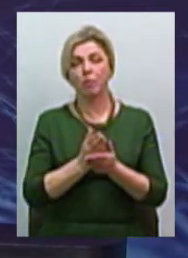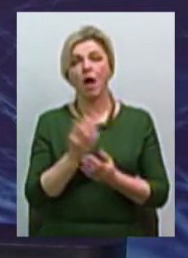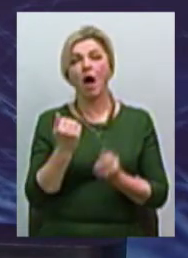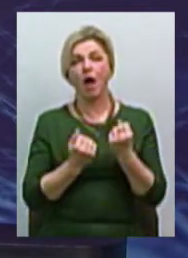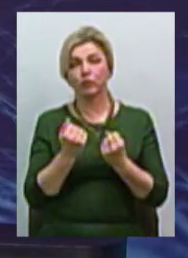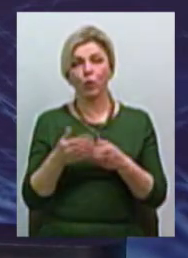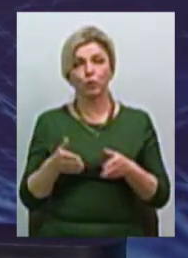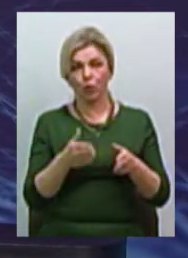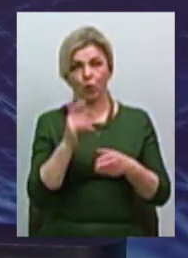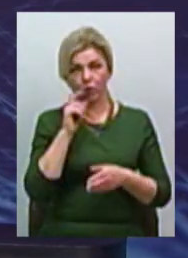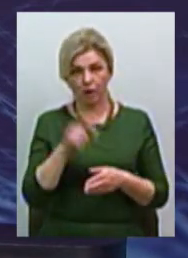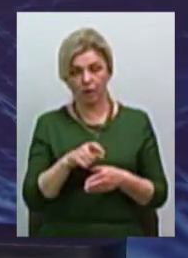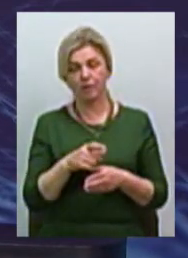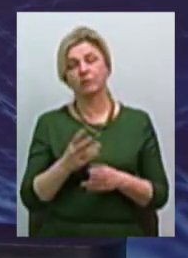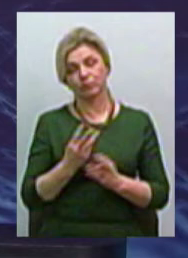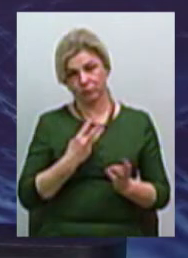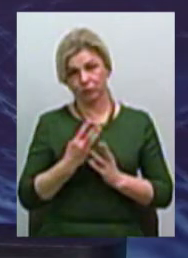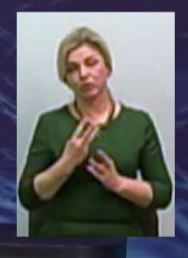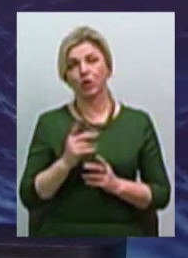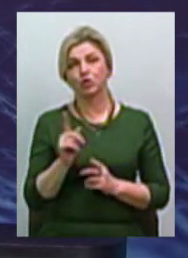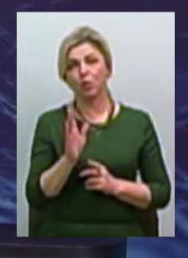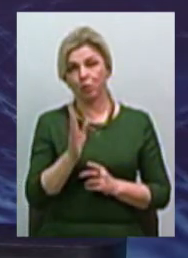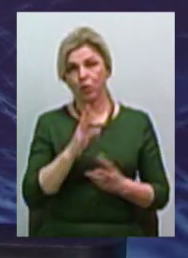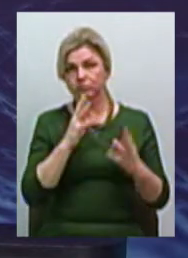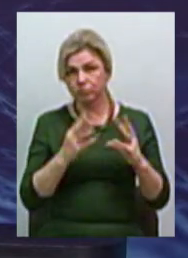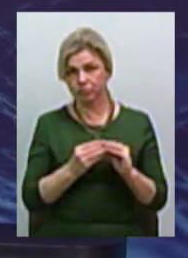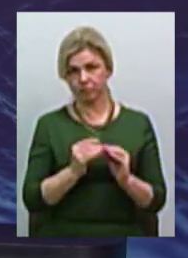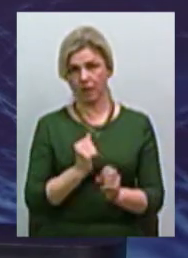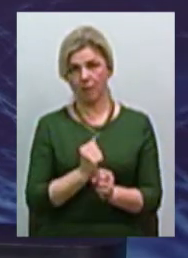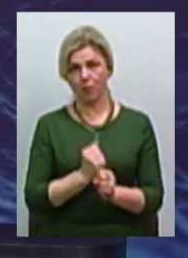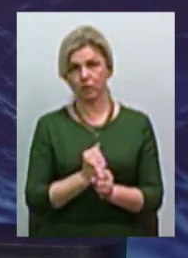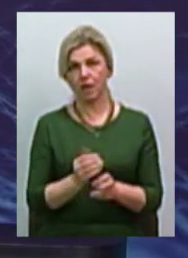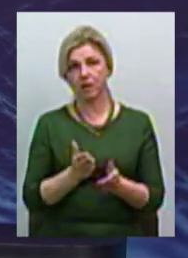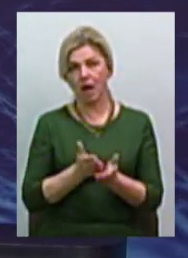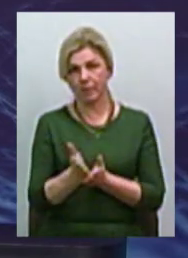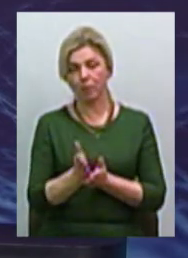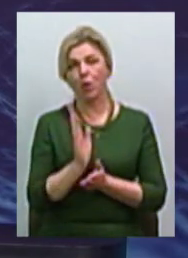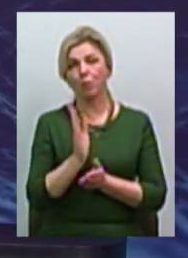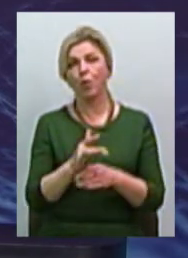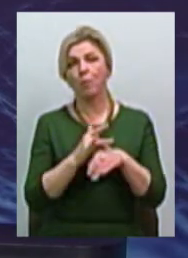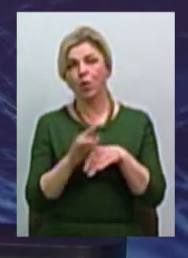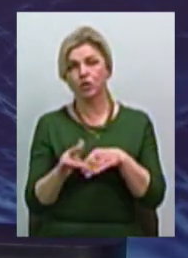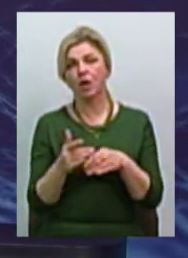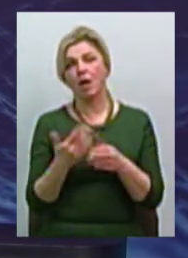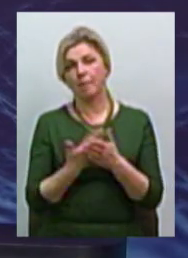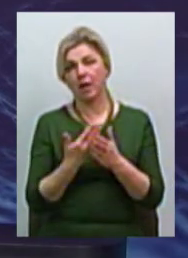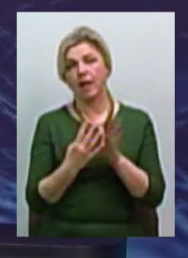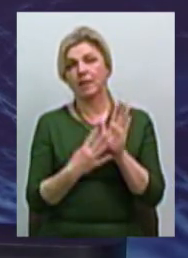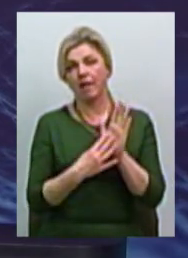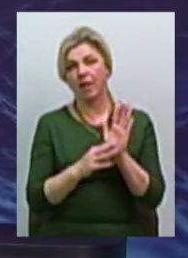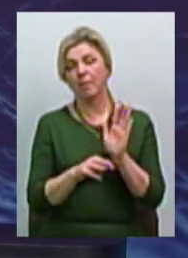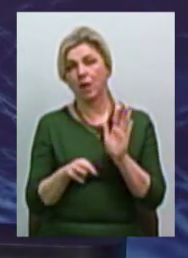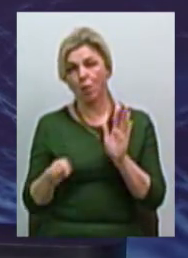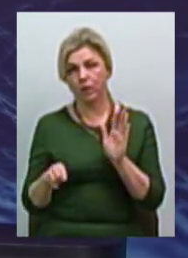України, дуже сподіваємося, що буде налагоджена робота у цьому напряму, що буде погашено ті понад 9 мільйонів,